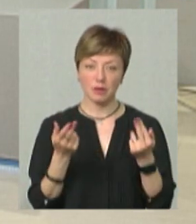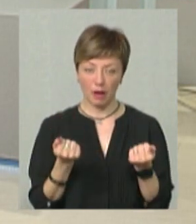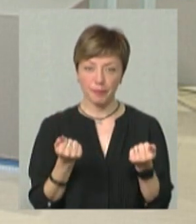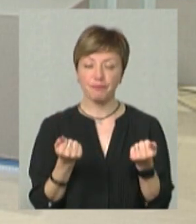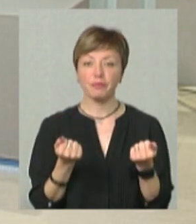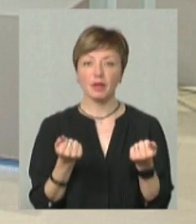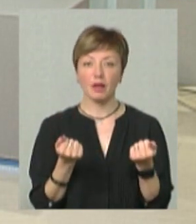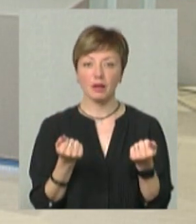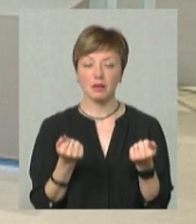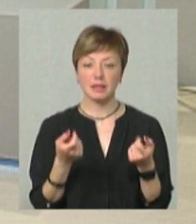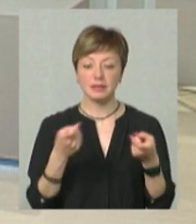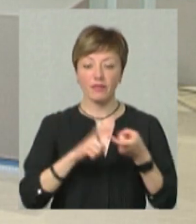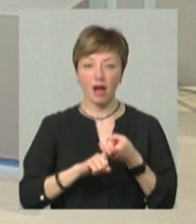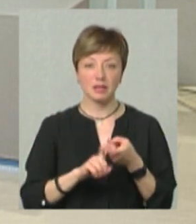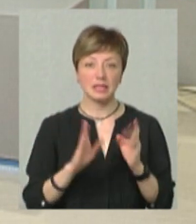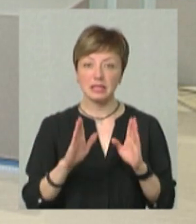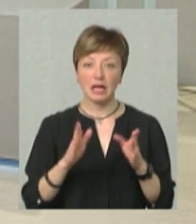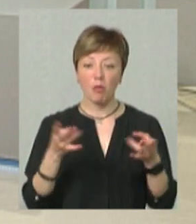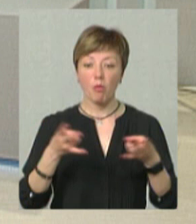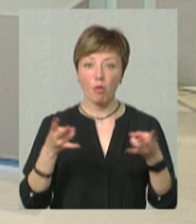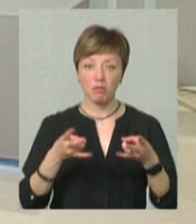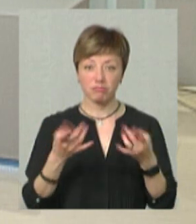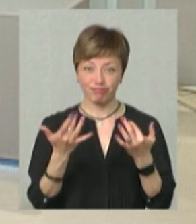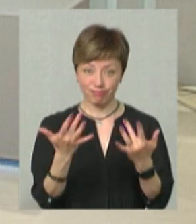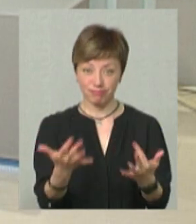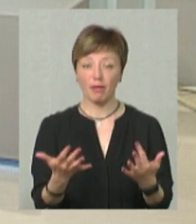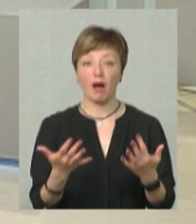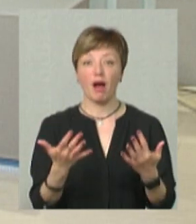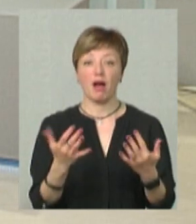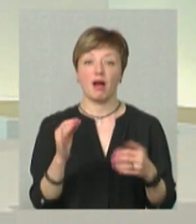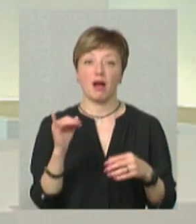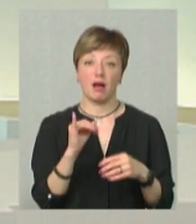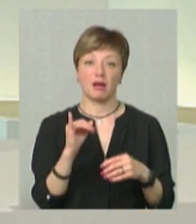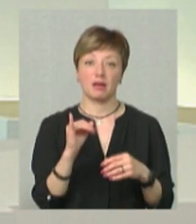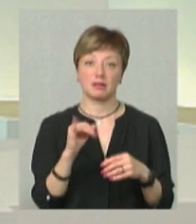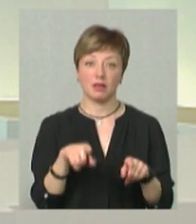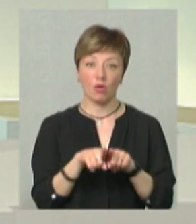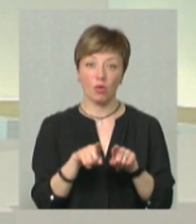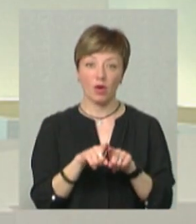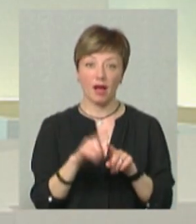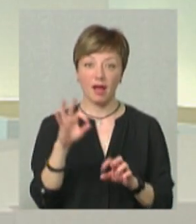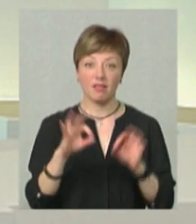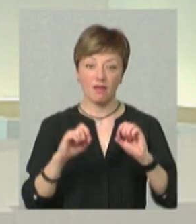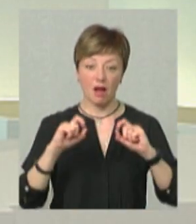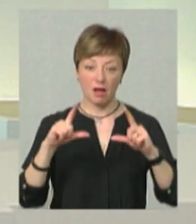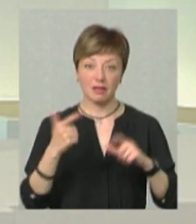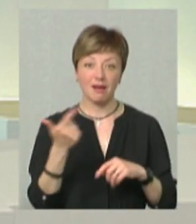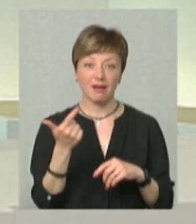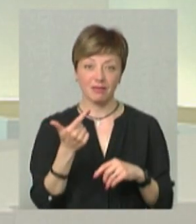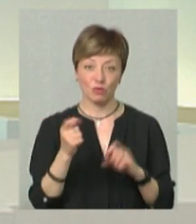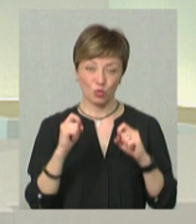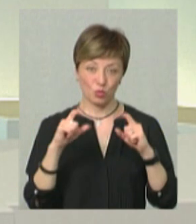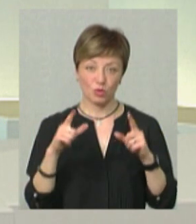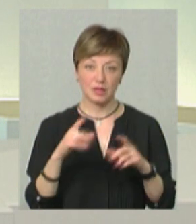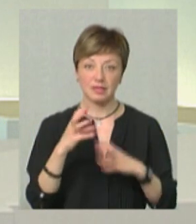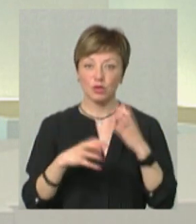Це також зв'язано не тільки з попитом її, а й інфляцією гривневою, і